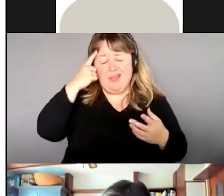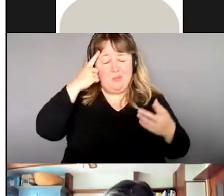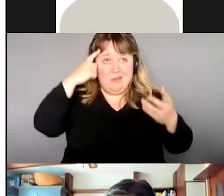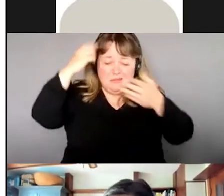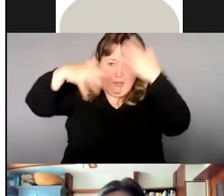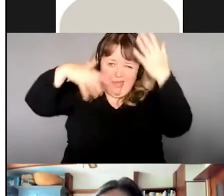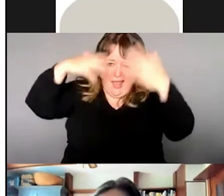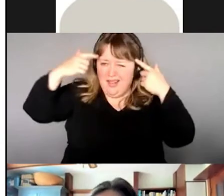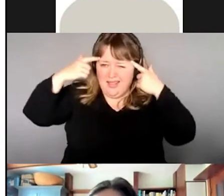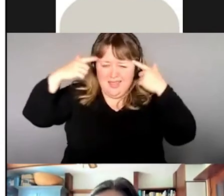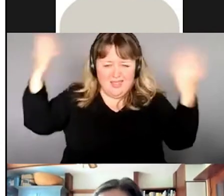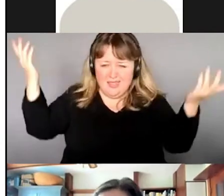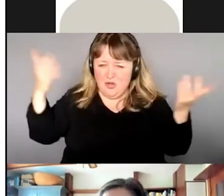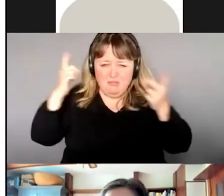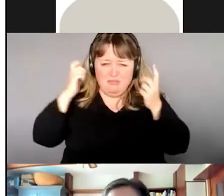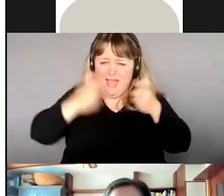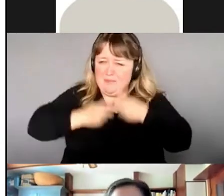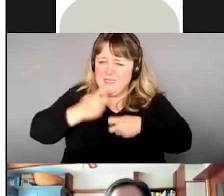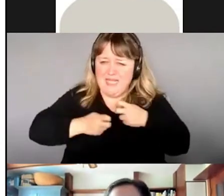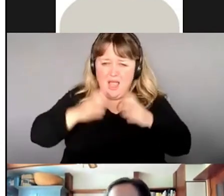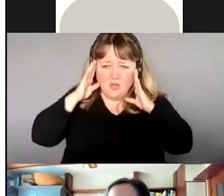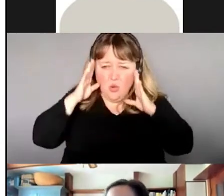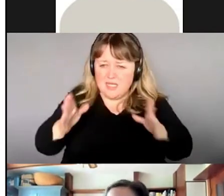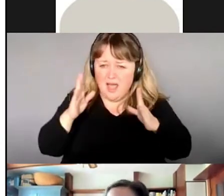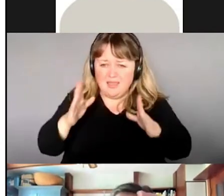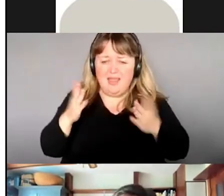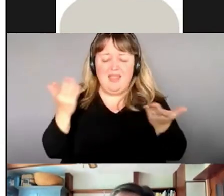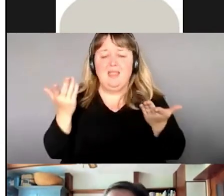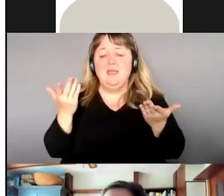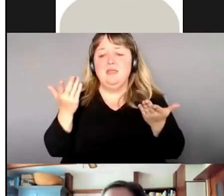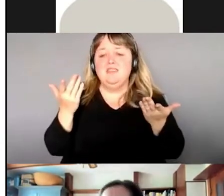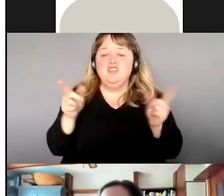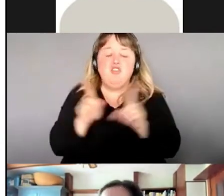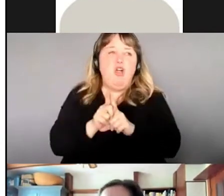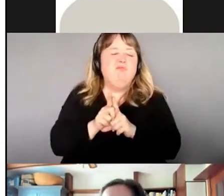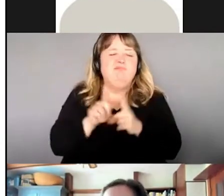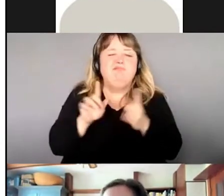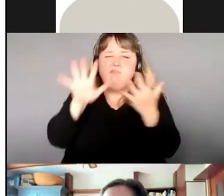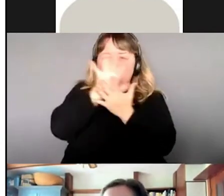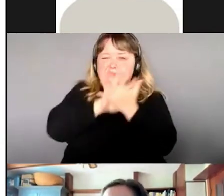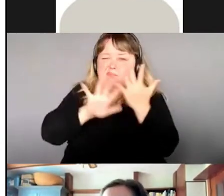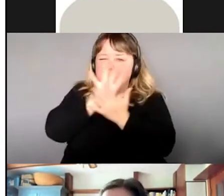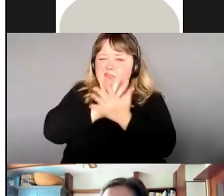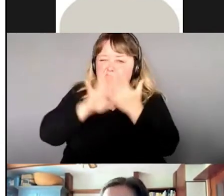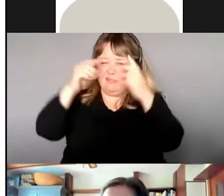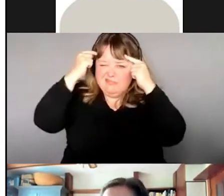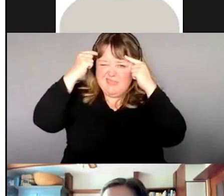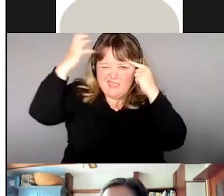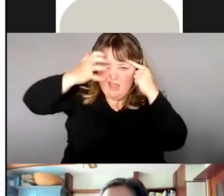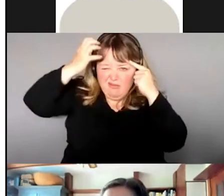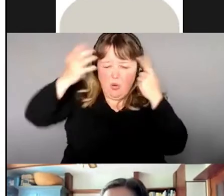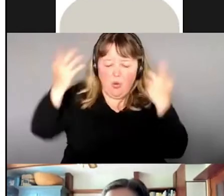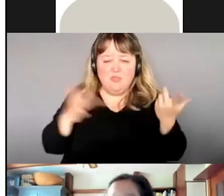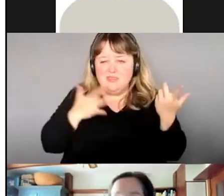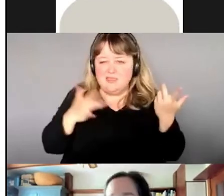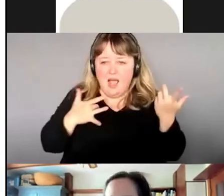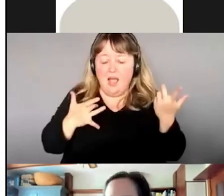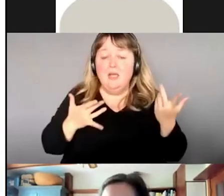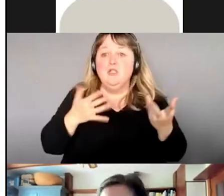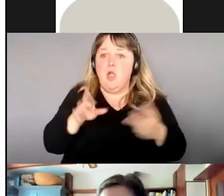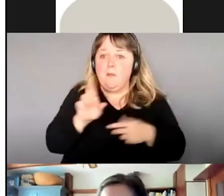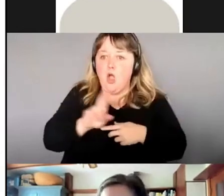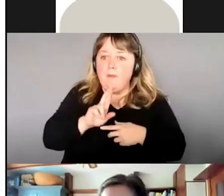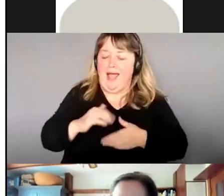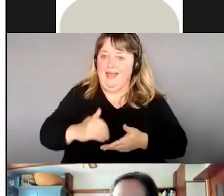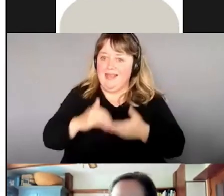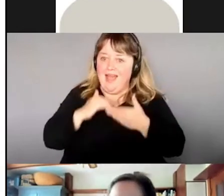on a des difficultés de concentration, on appelle ça avoir un peu de brume mentale, mais le romarin, ça donne un petit coup,